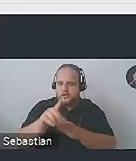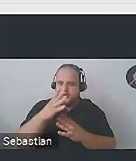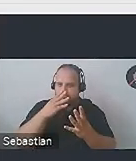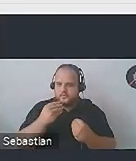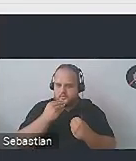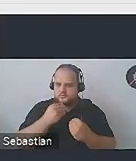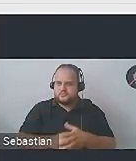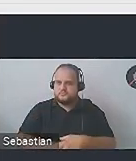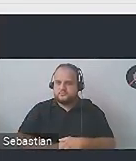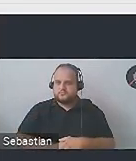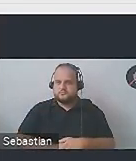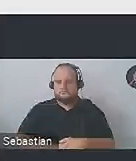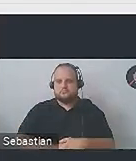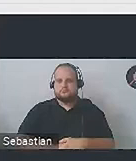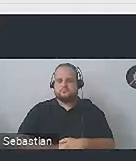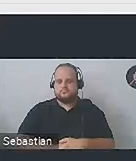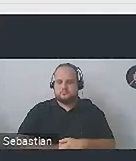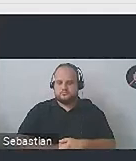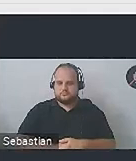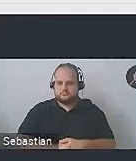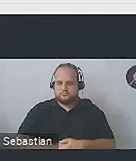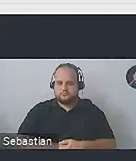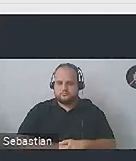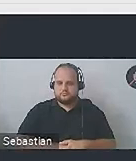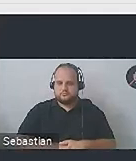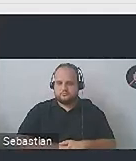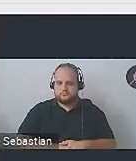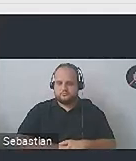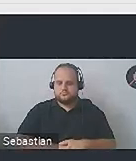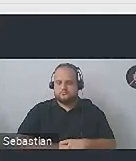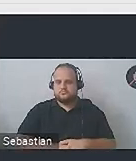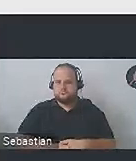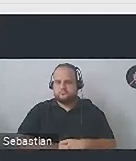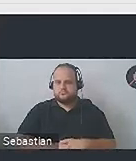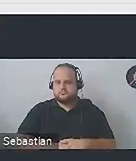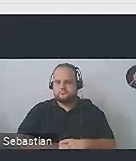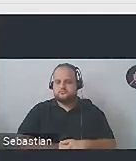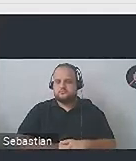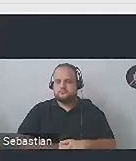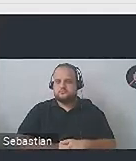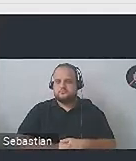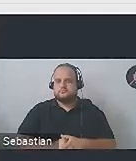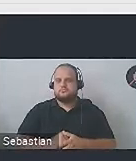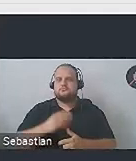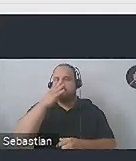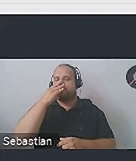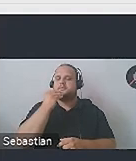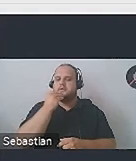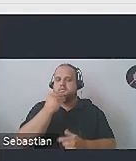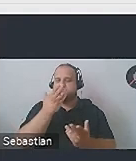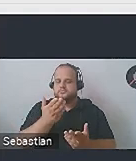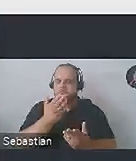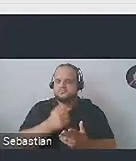umieszczamy w internecie. Tutaj małe zastrzeżenie, to obrazów merytorycznych,